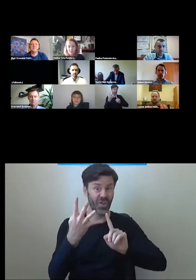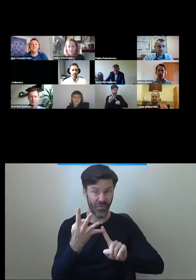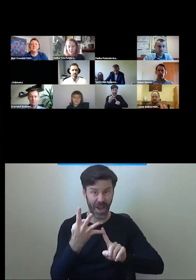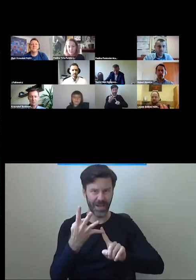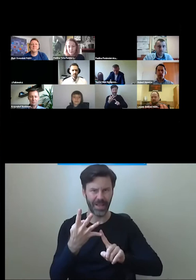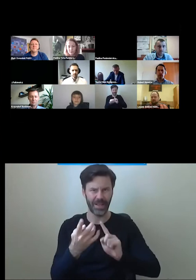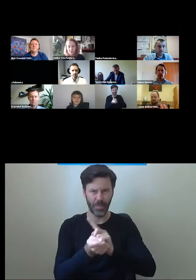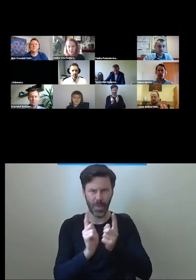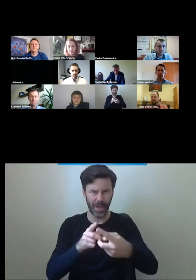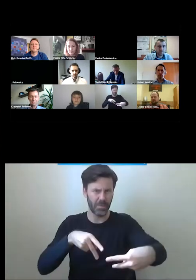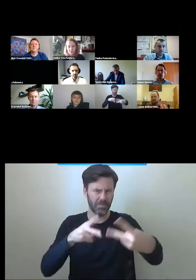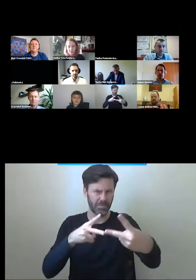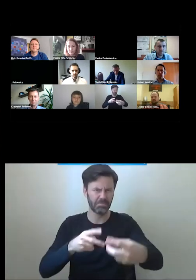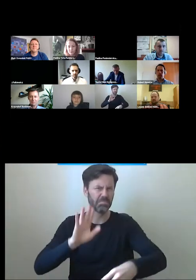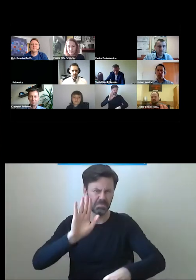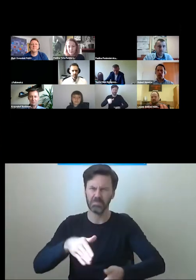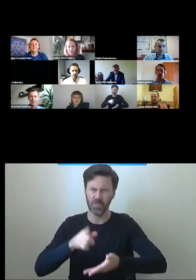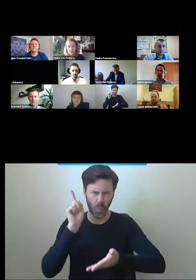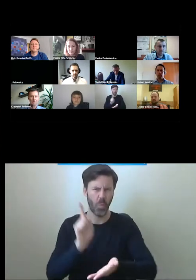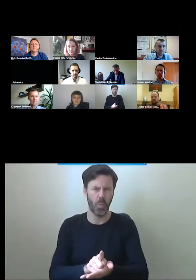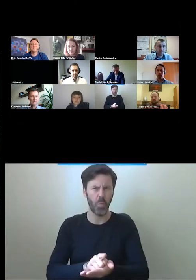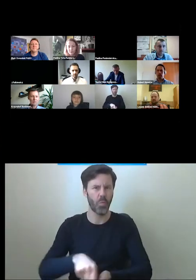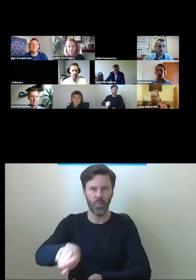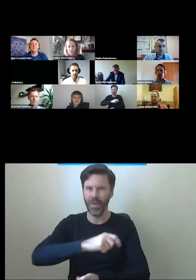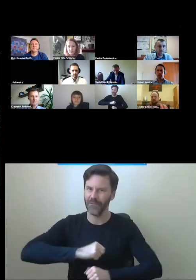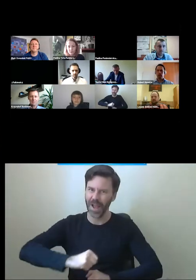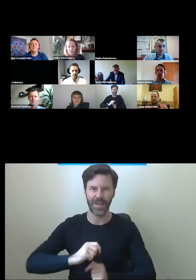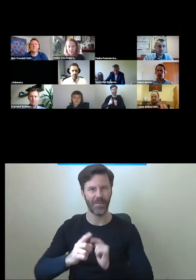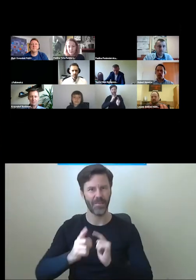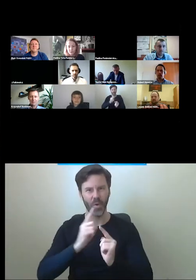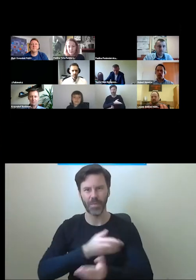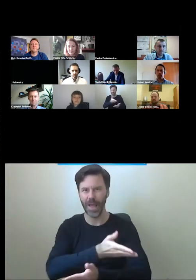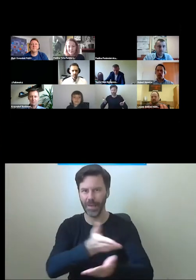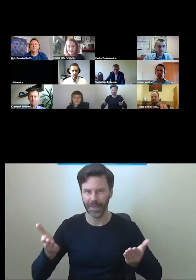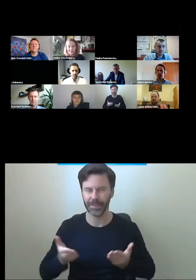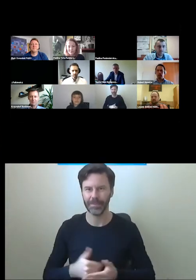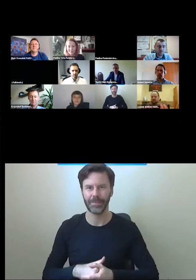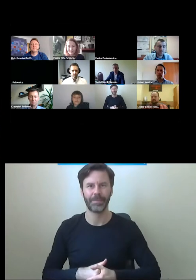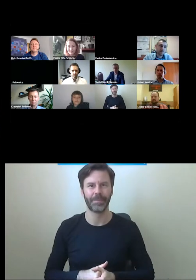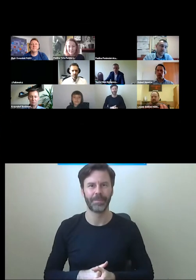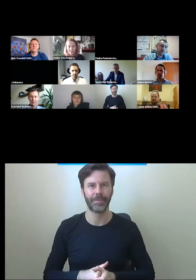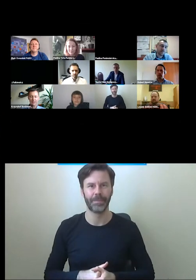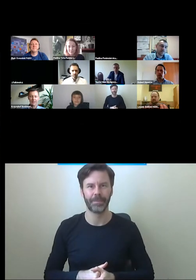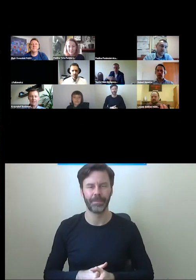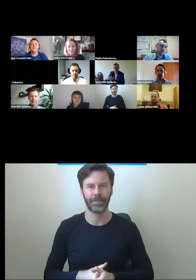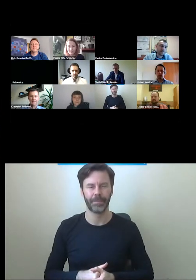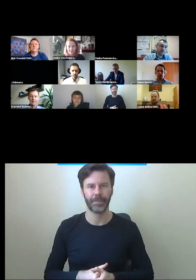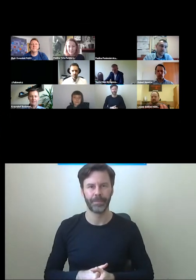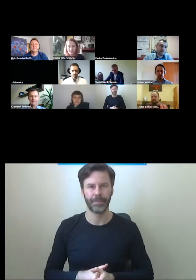i bardzo fajnie móc z Państwem rozmawiać, choćby w takiej formule.